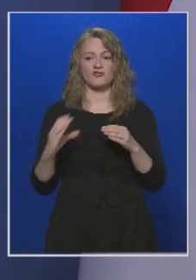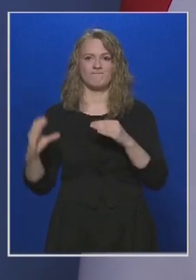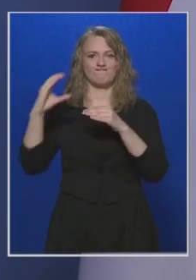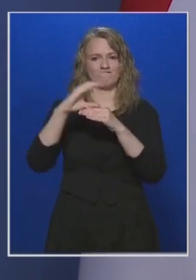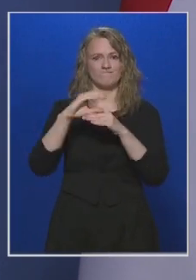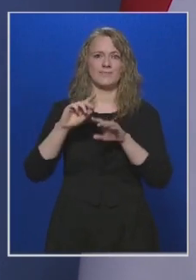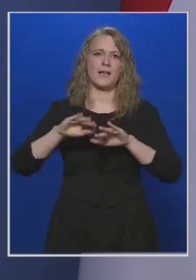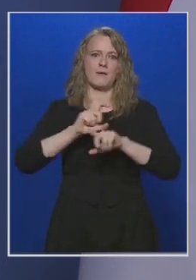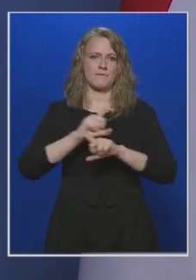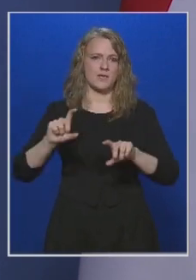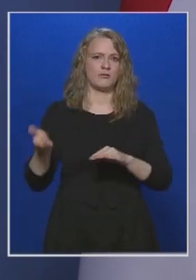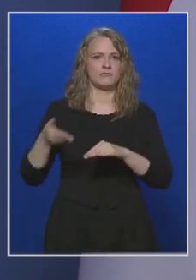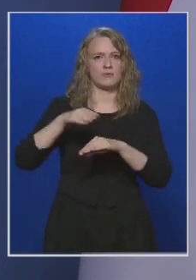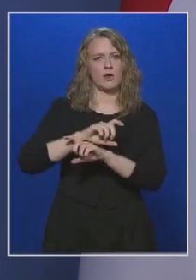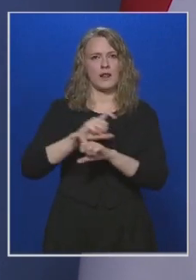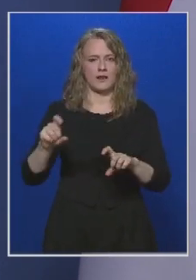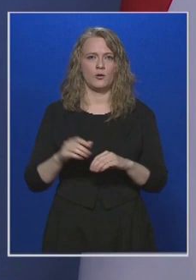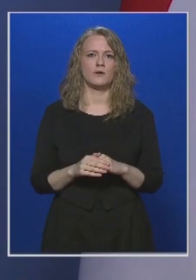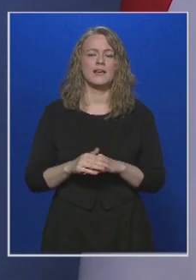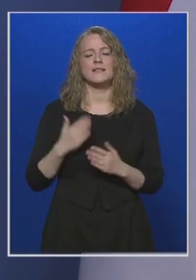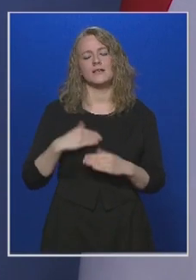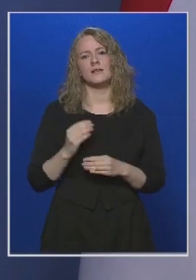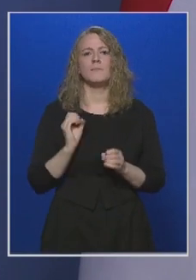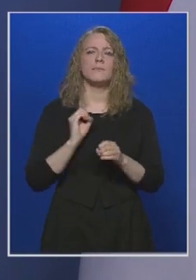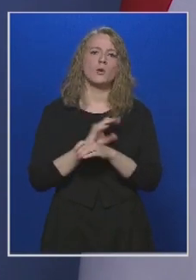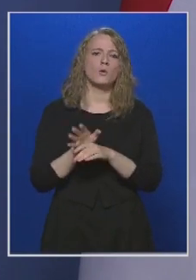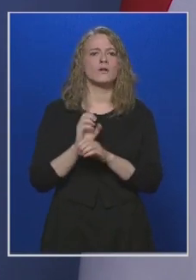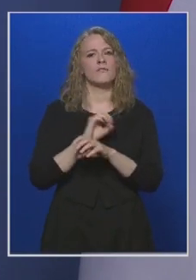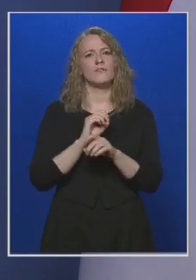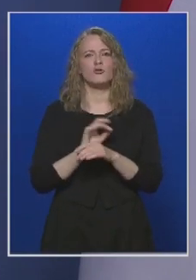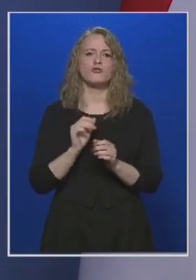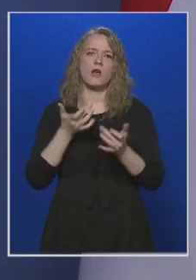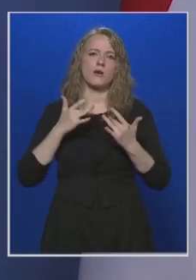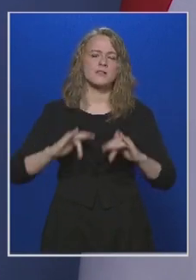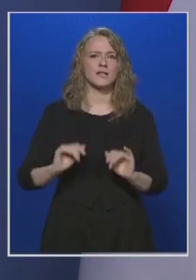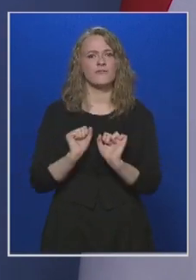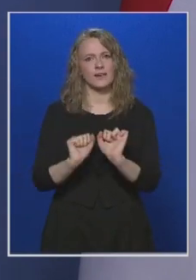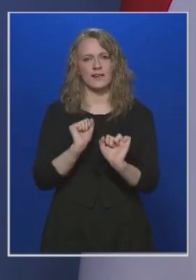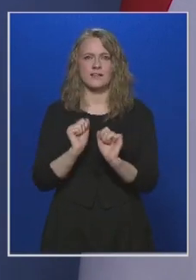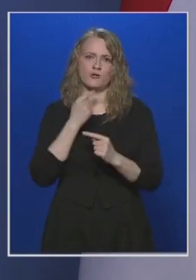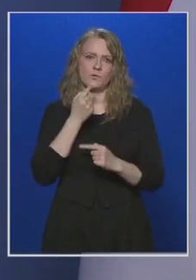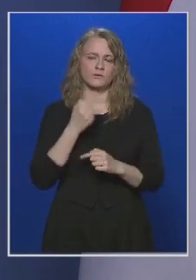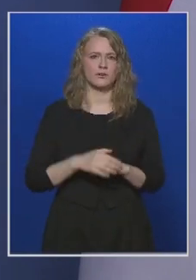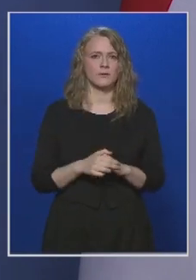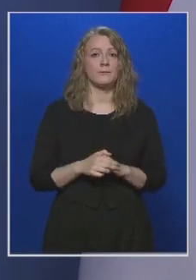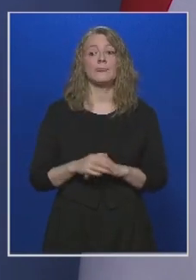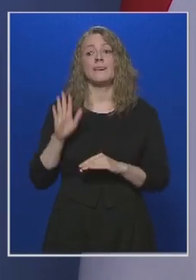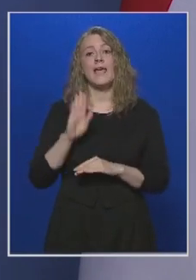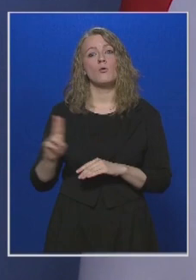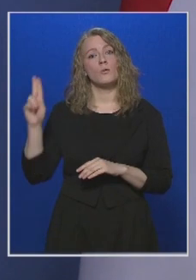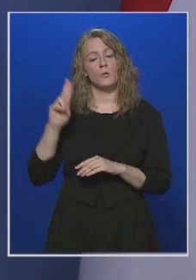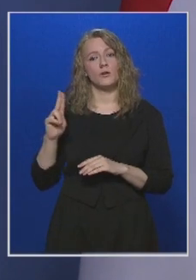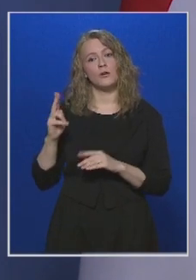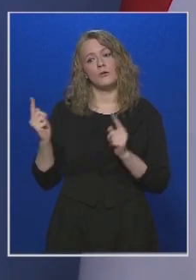Ezt szerettem volna a koronavírus elni védekezést hazai frontjáról elmondani. Európai Uniós ügyekben is szeretnék röviden